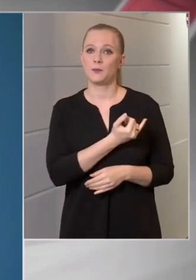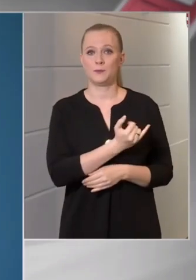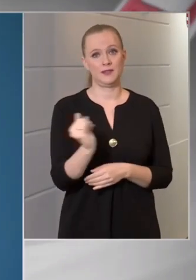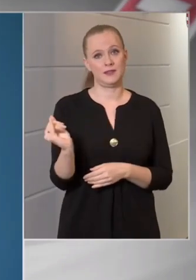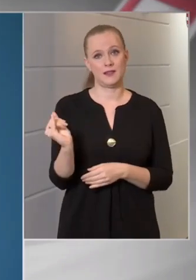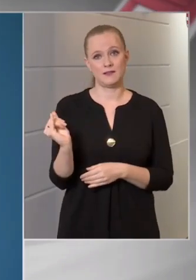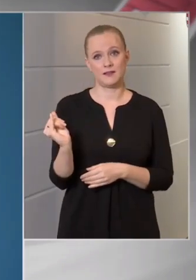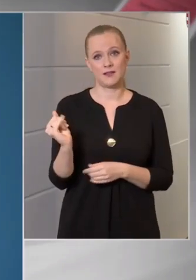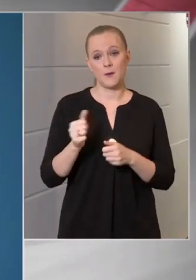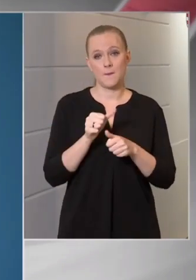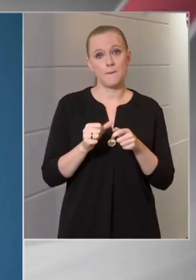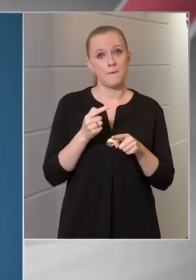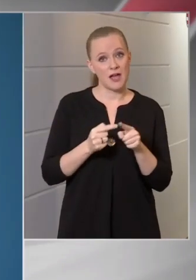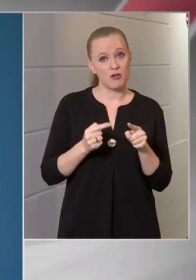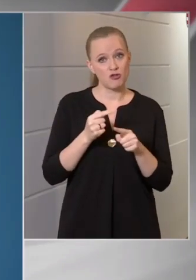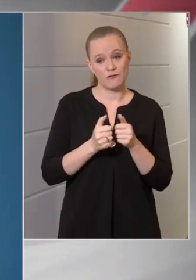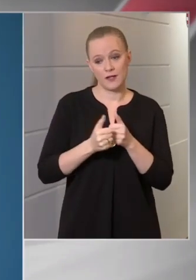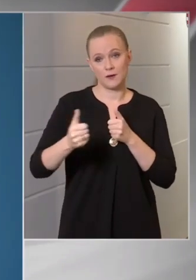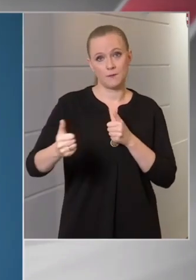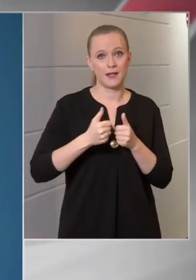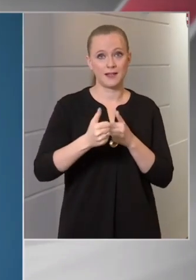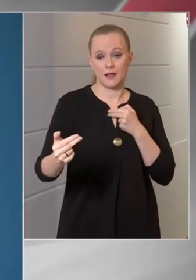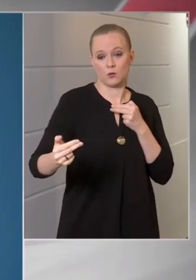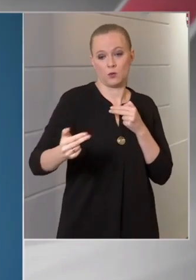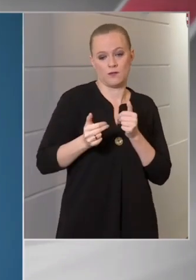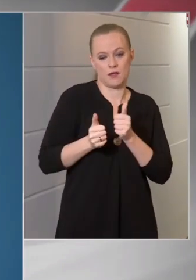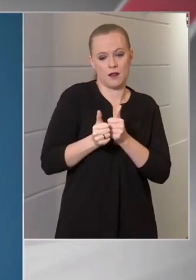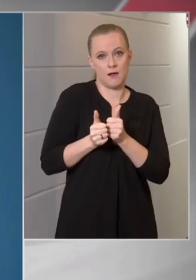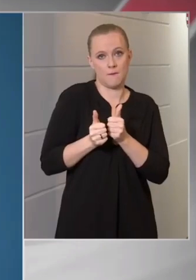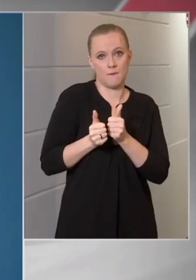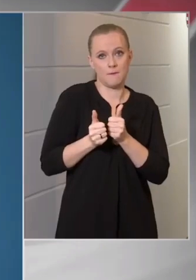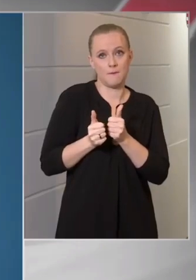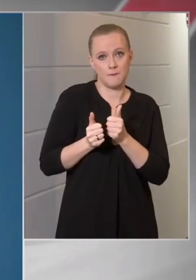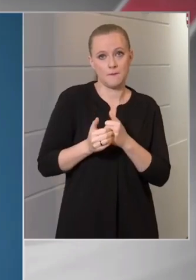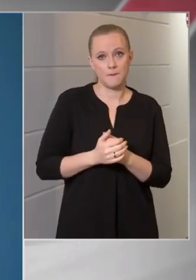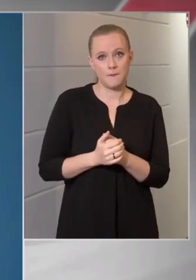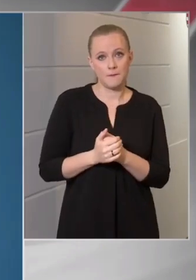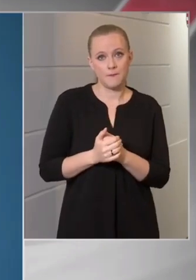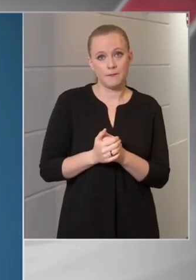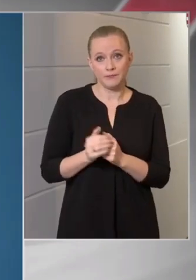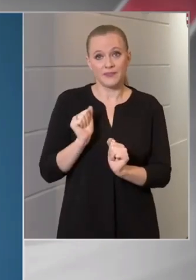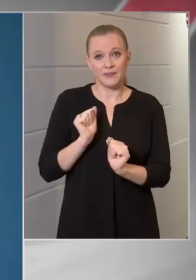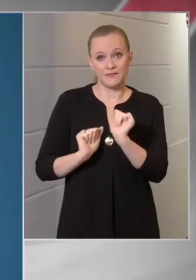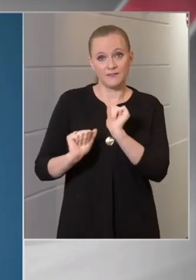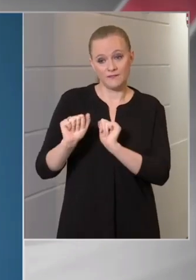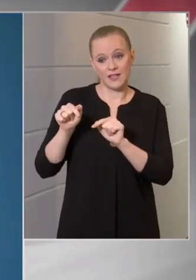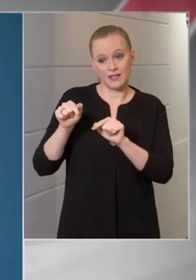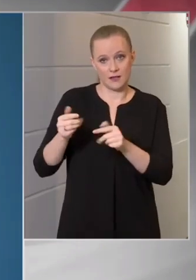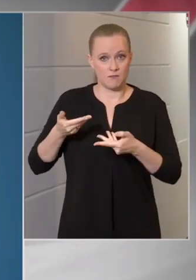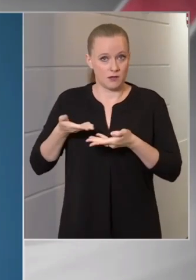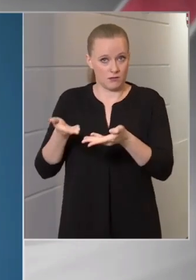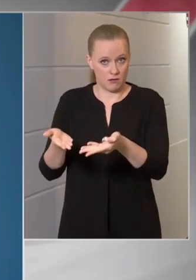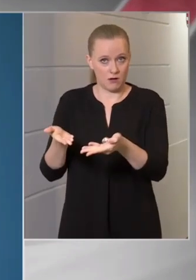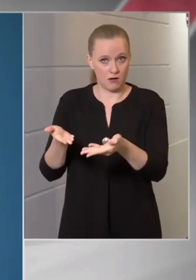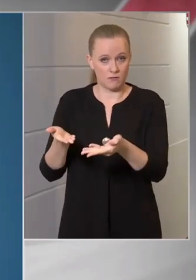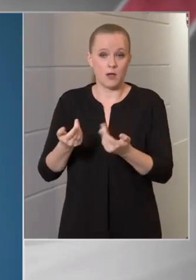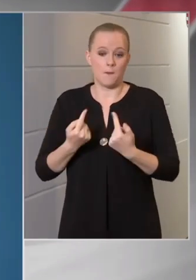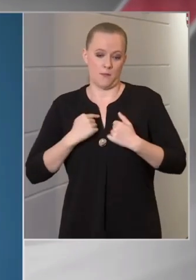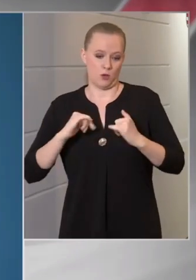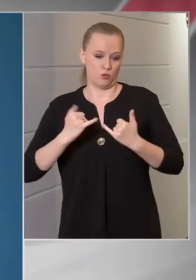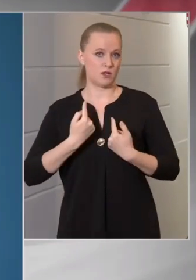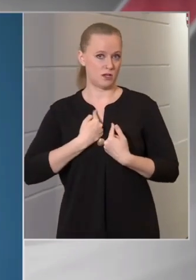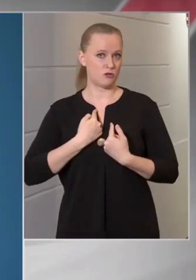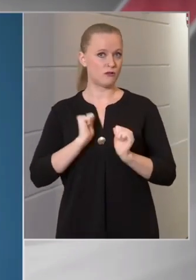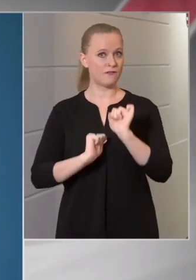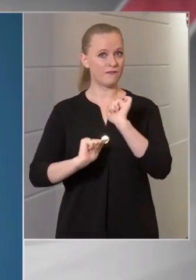aki másfél méternél közelebb helyezkedik el hozzánk, védelmet élvezzen mi magunk is,